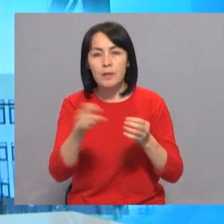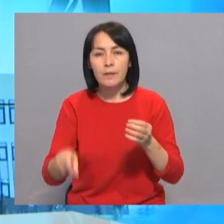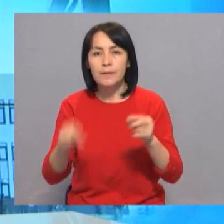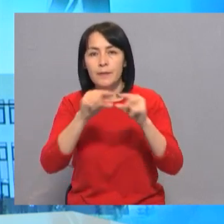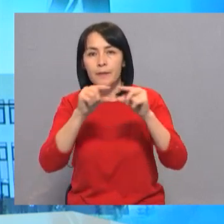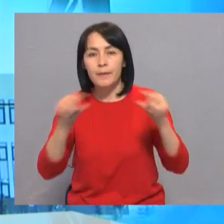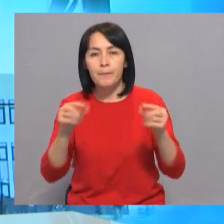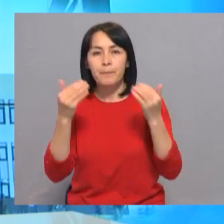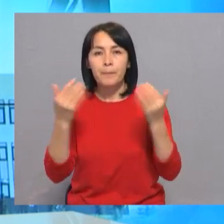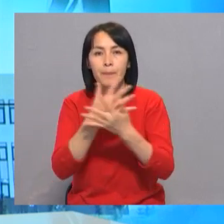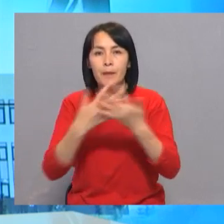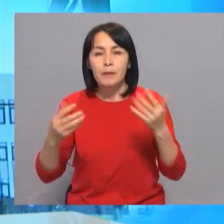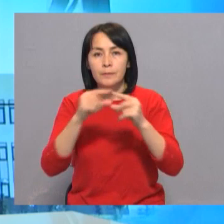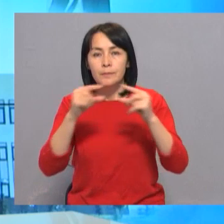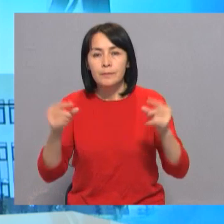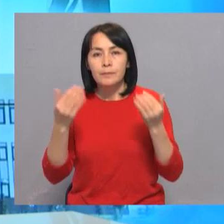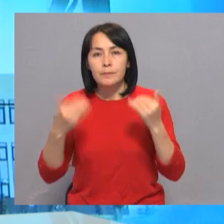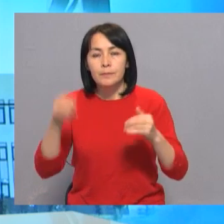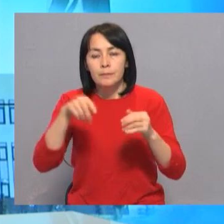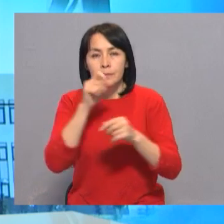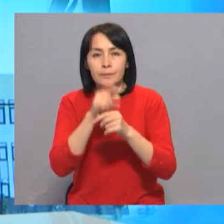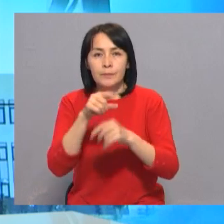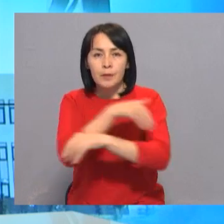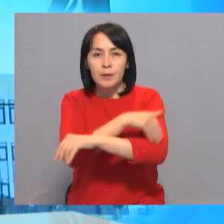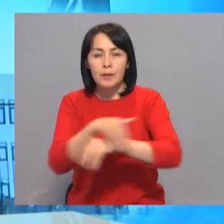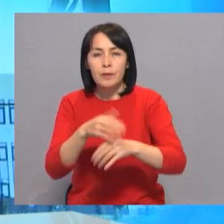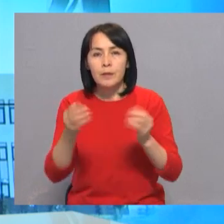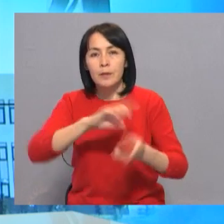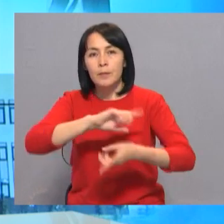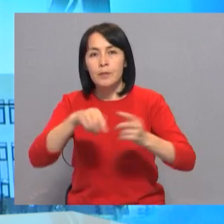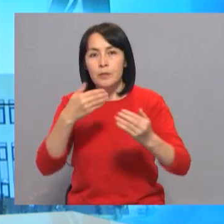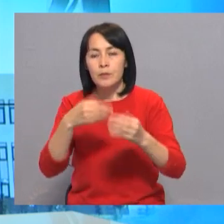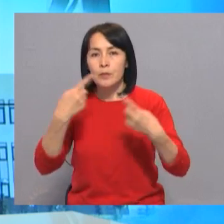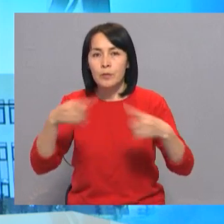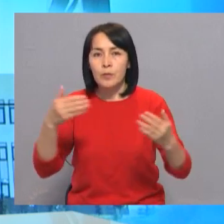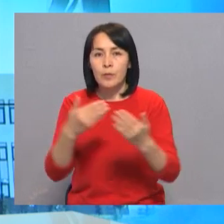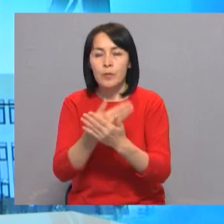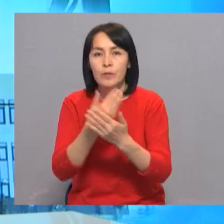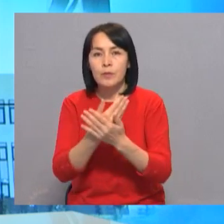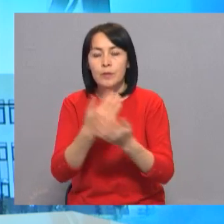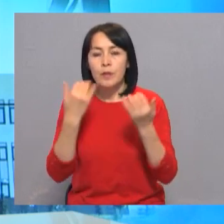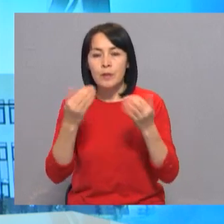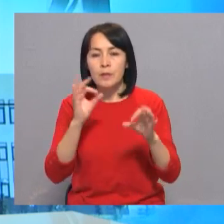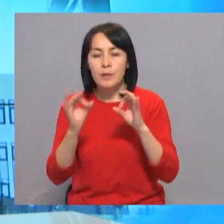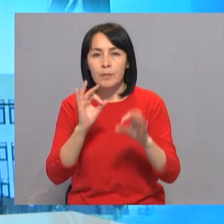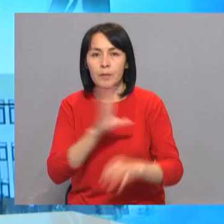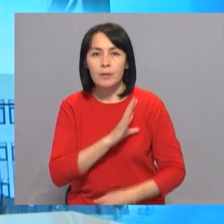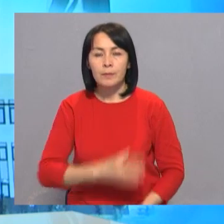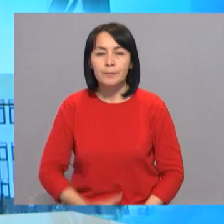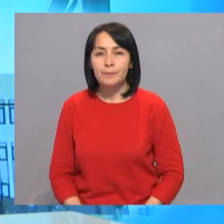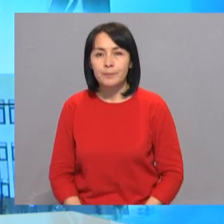канализационный трубопровод по указанному адресу переведен на другую сеть неисправности устранены.